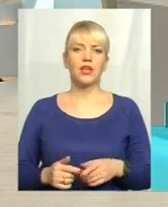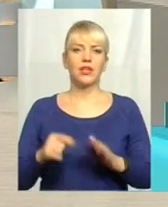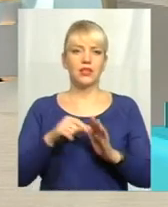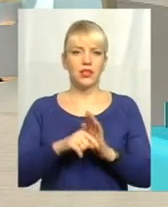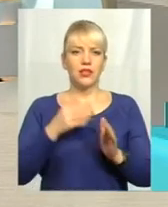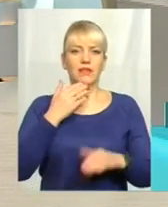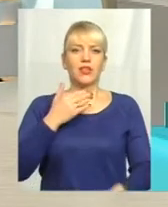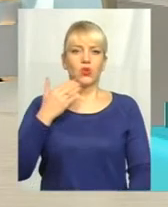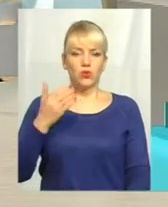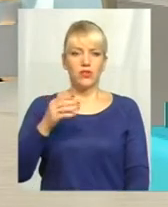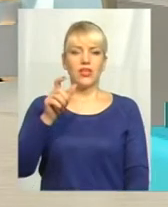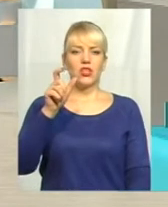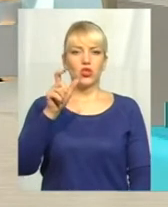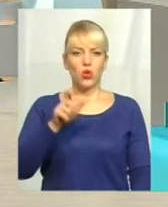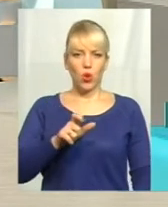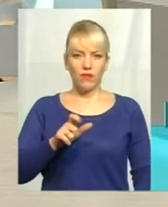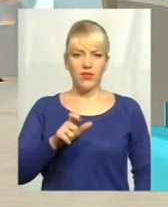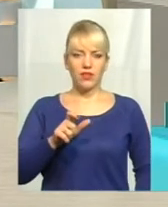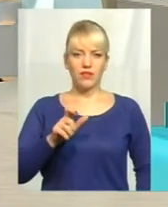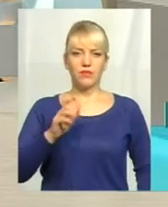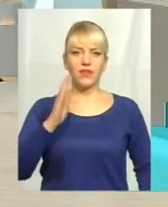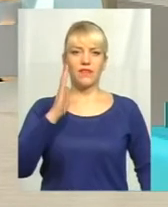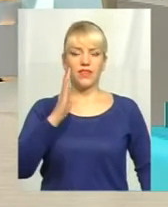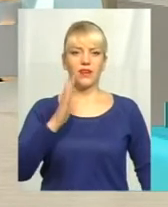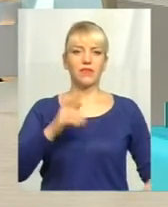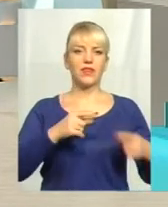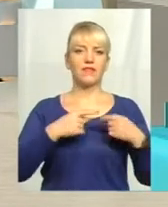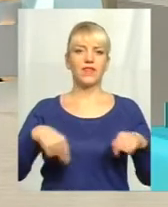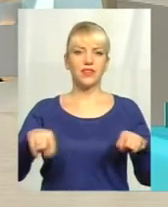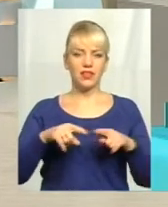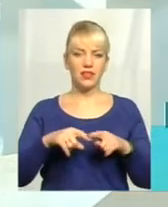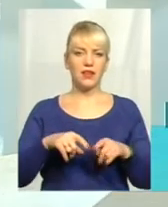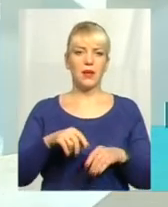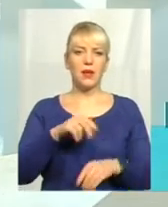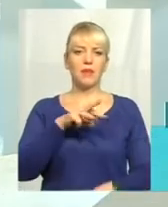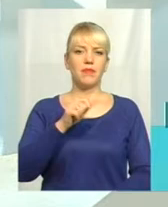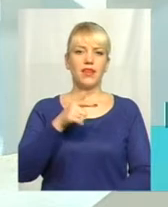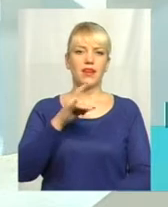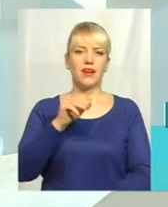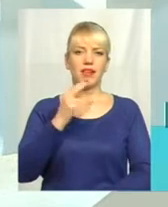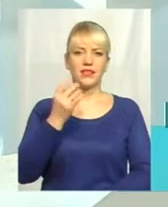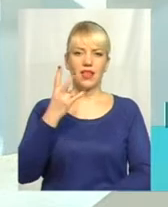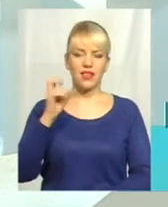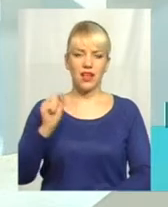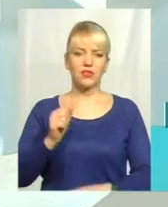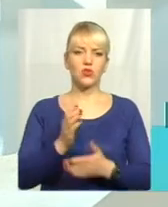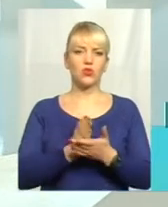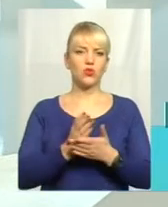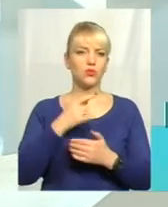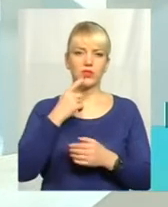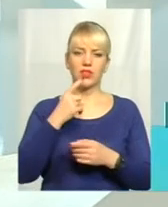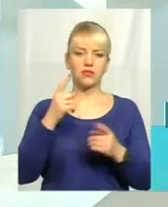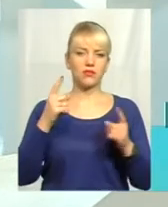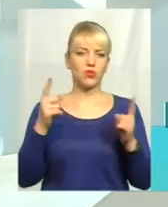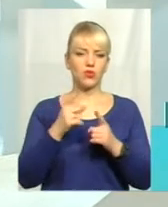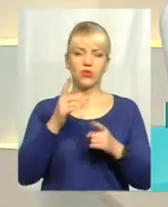Звернувся чоловік в відділ міграційної служби, йому пояснили, що в такі стислі терміни йому не